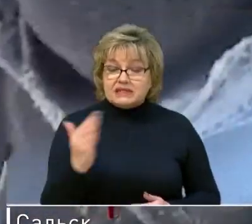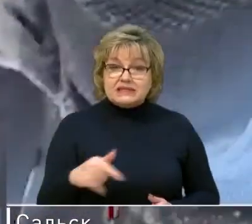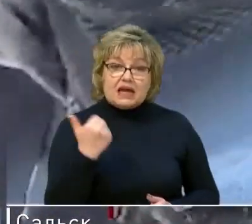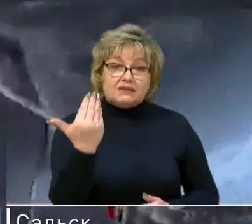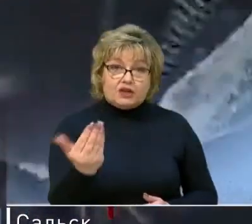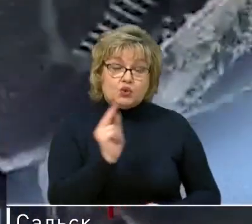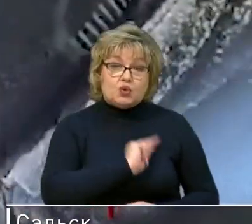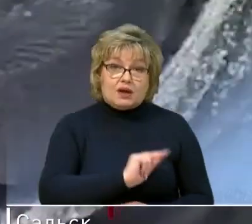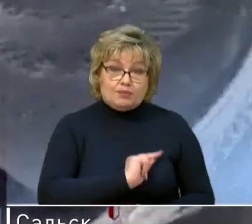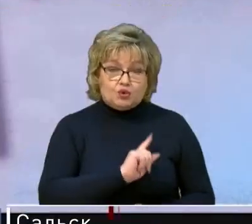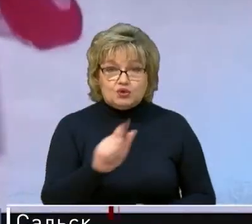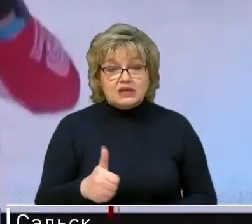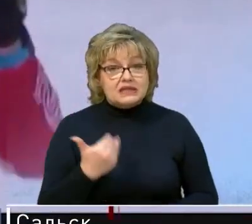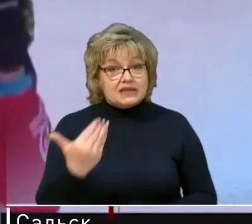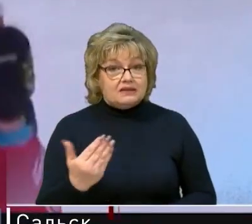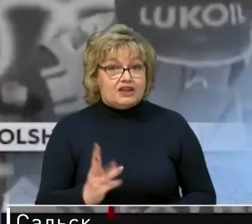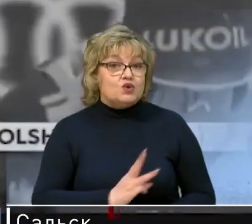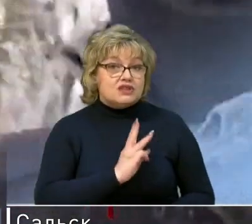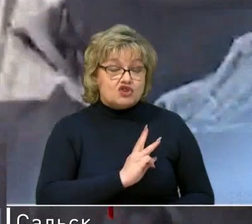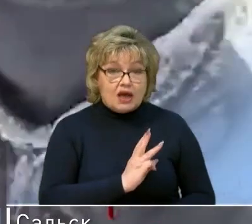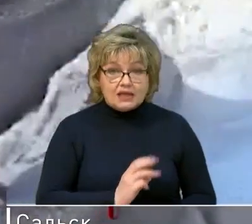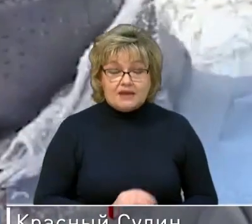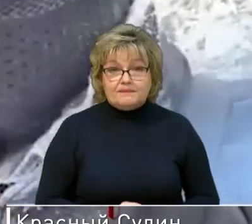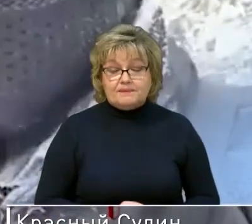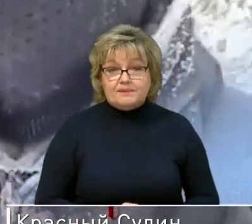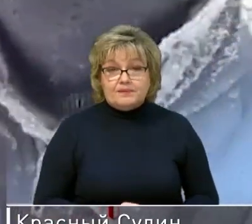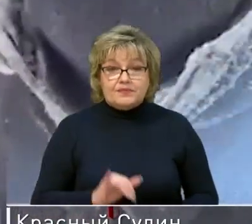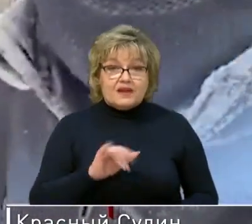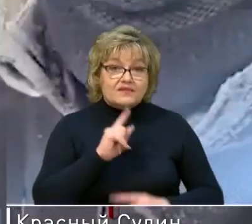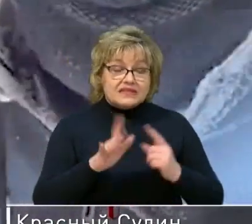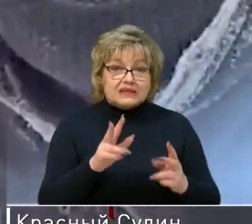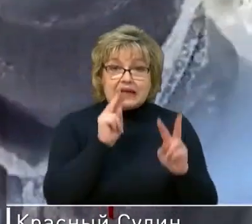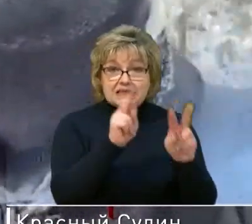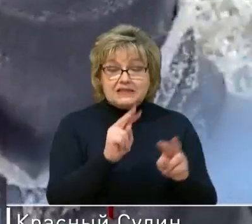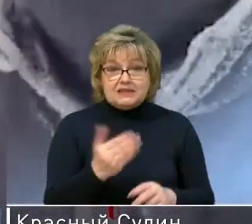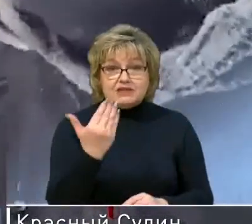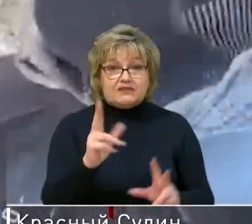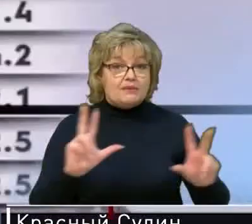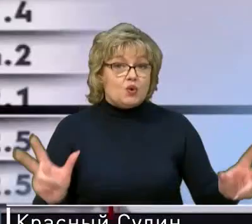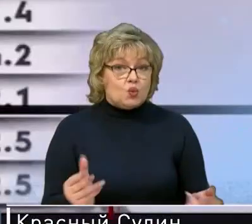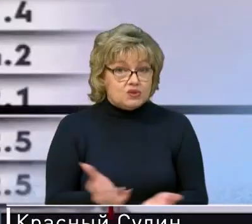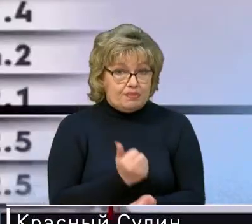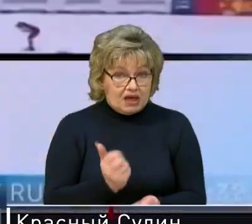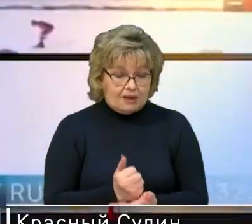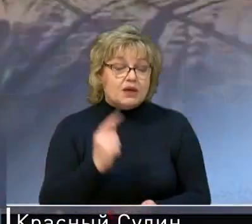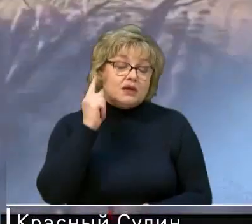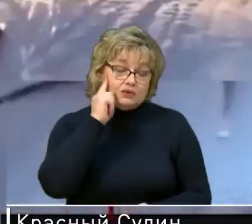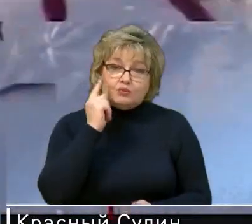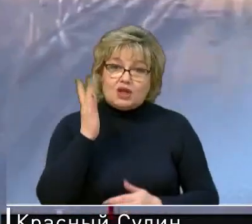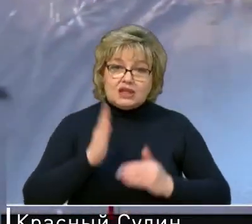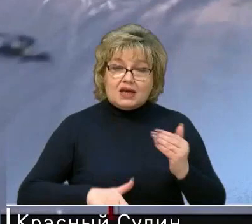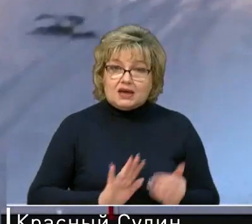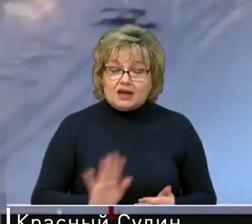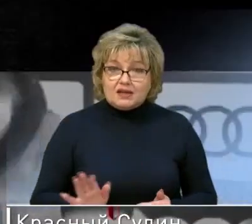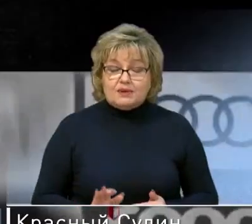работу, за твое зажигание. Всегда следим за твоими успехами. Надеюсь, они будут не крайними.